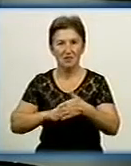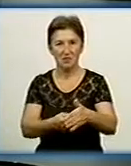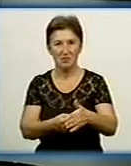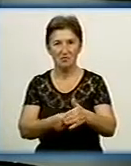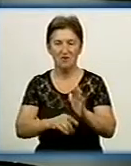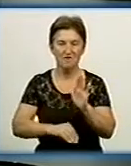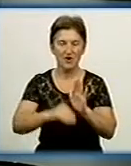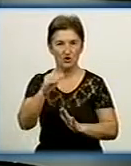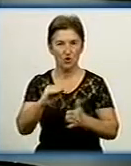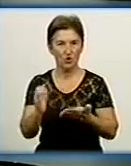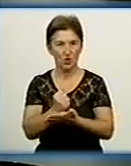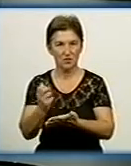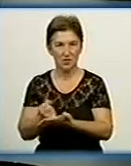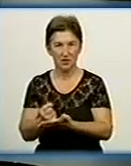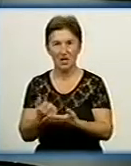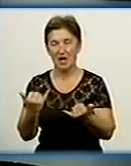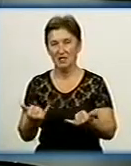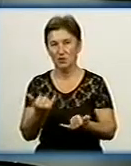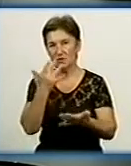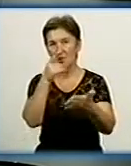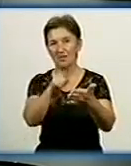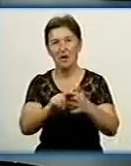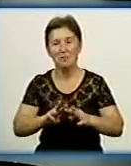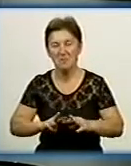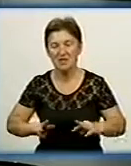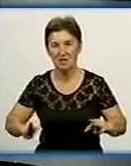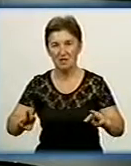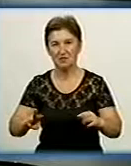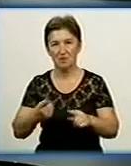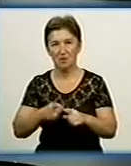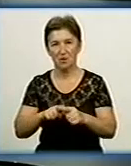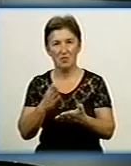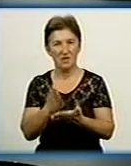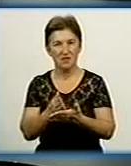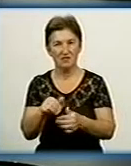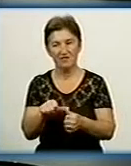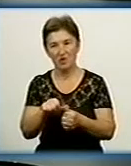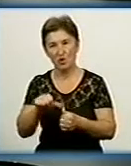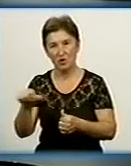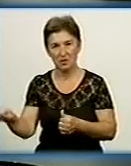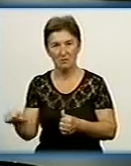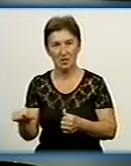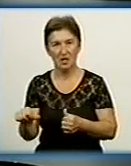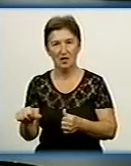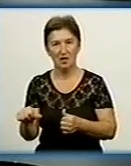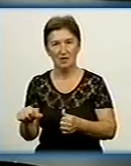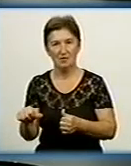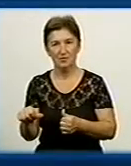досягнень. Тобто сьогодні і мета міністерства, яке також відокремлене, сьогодні є молоді спорту, чисто міністерство.